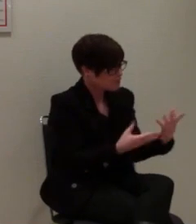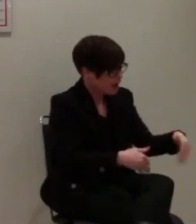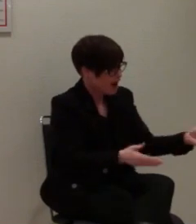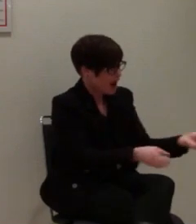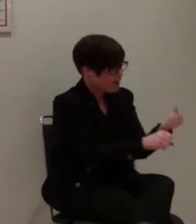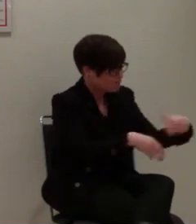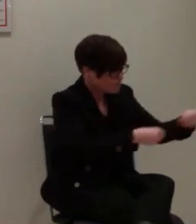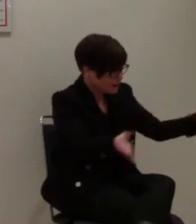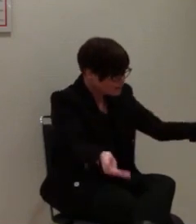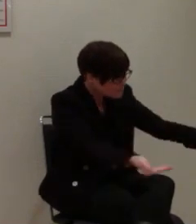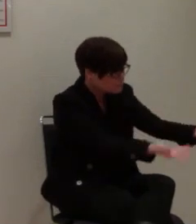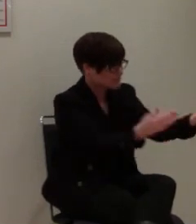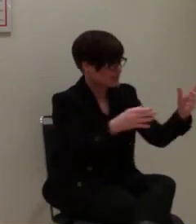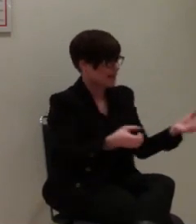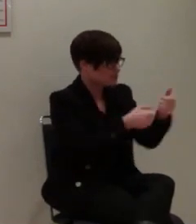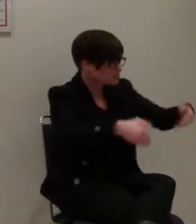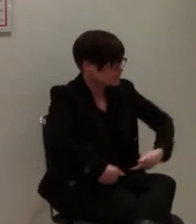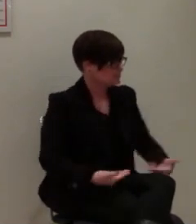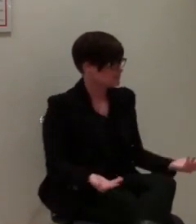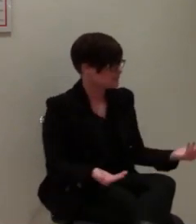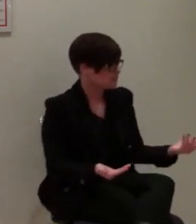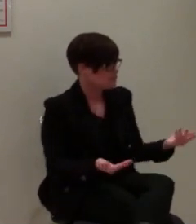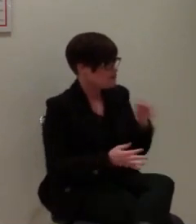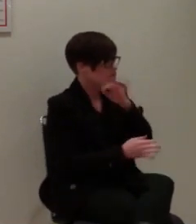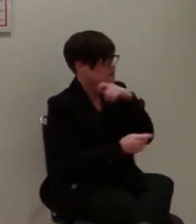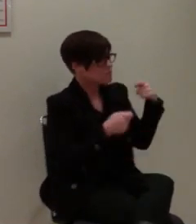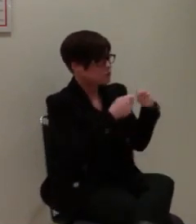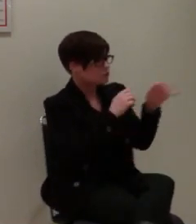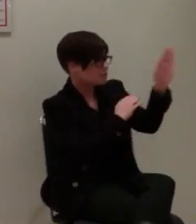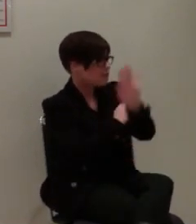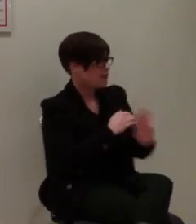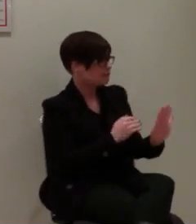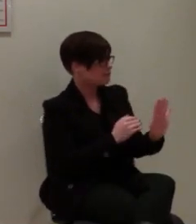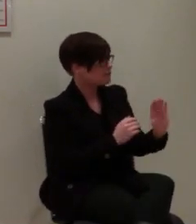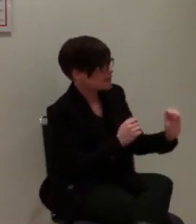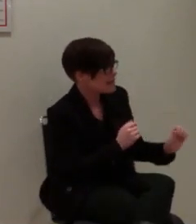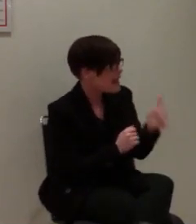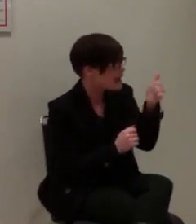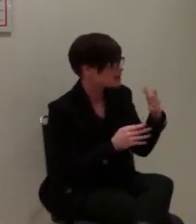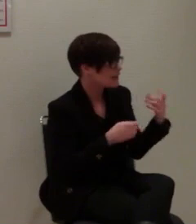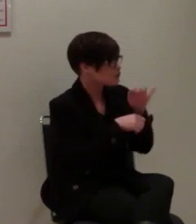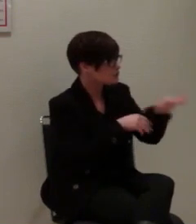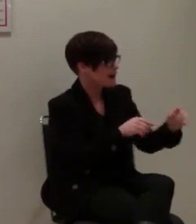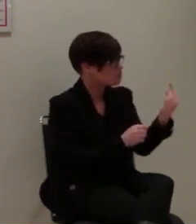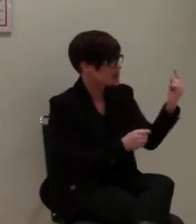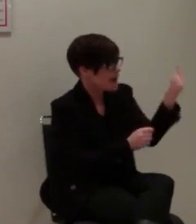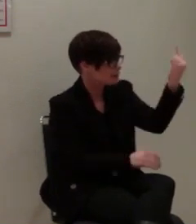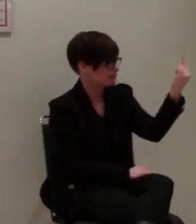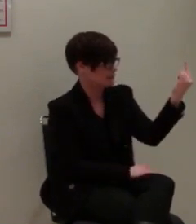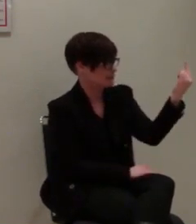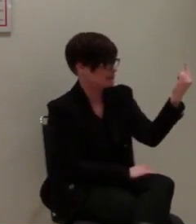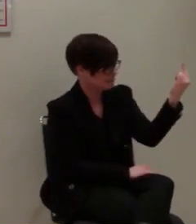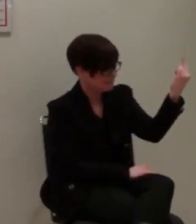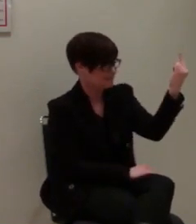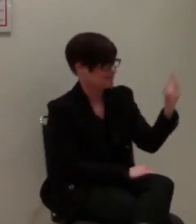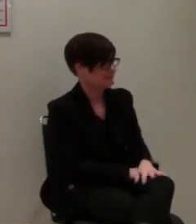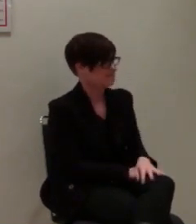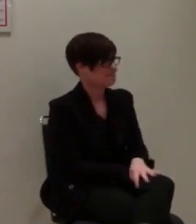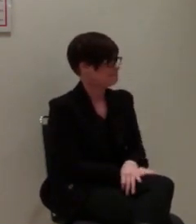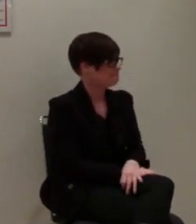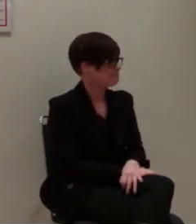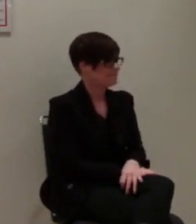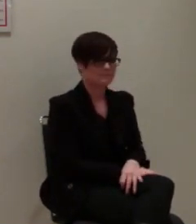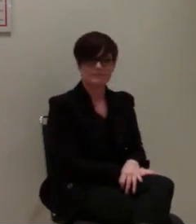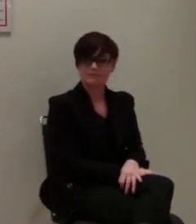mal an mit dem Rettungsdienst. In vielen Bundesländern war es der erste Rettungswagen überhaupt. Meine sehr verehrten Damen und